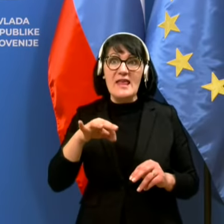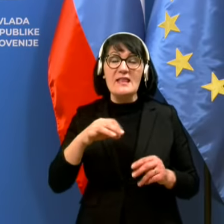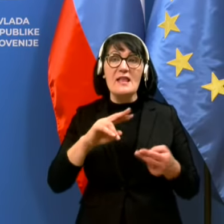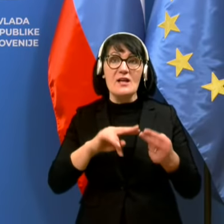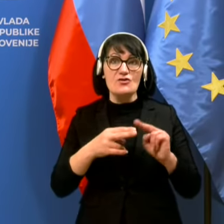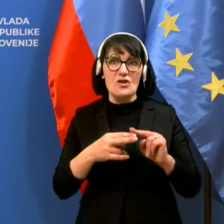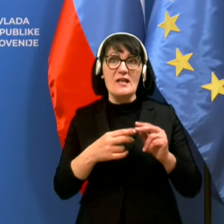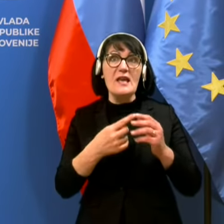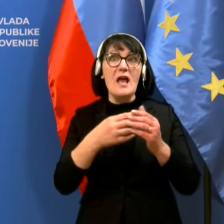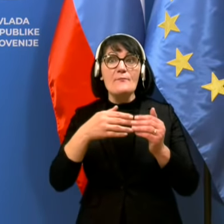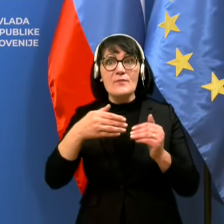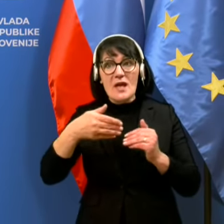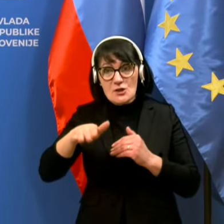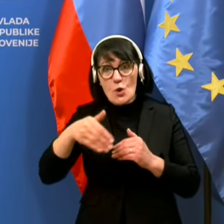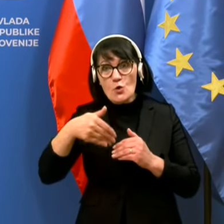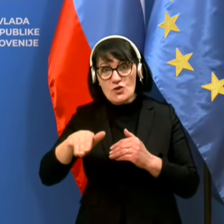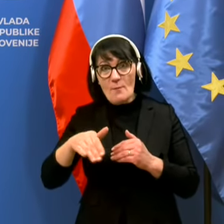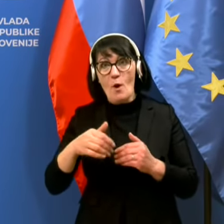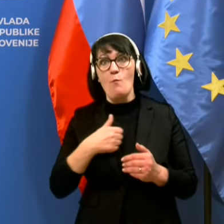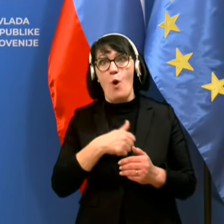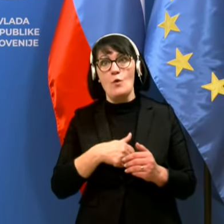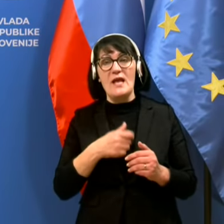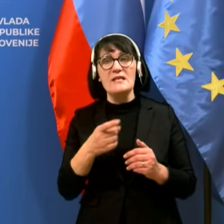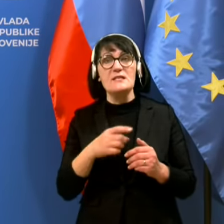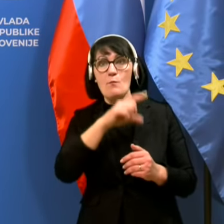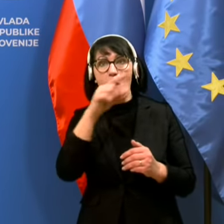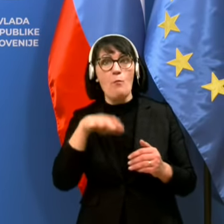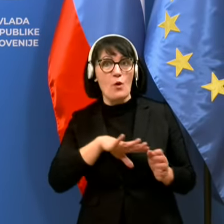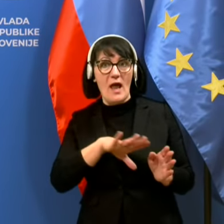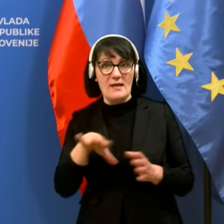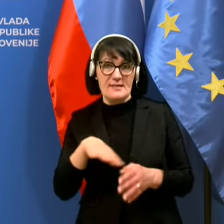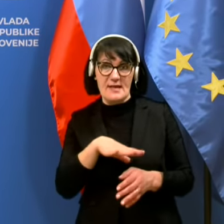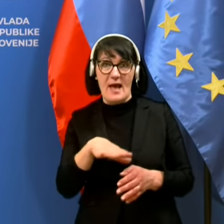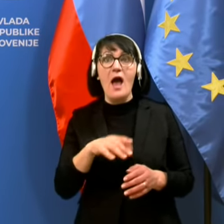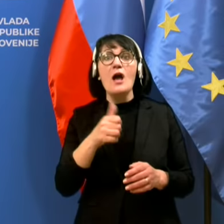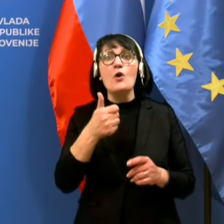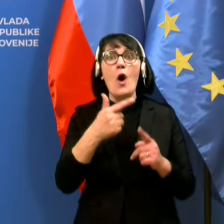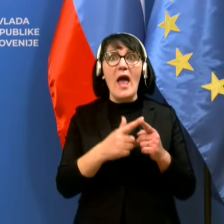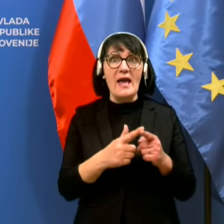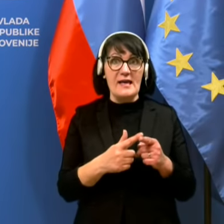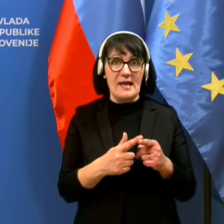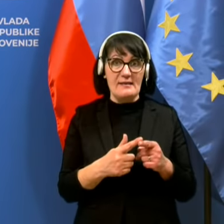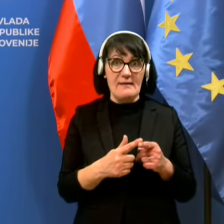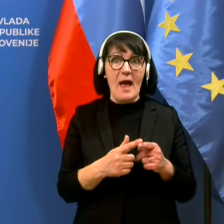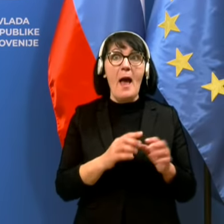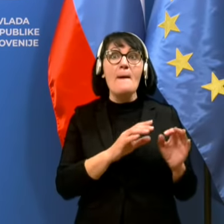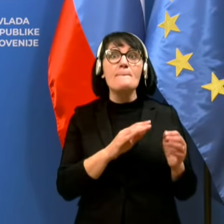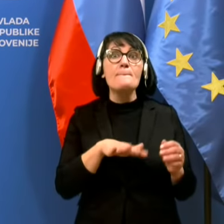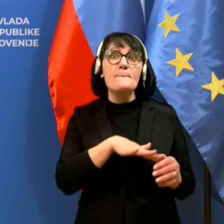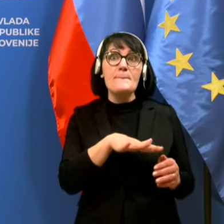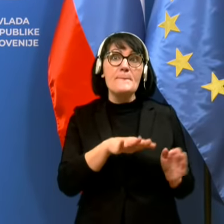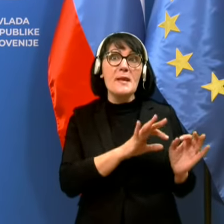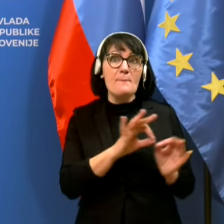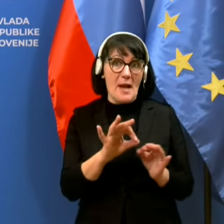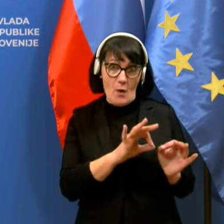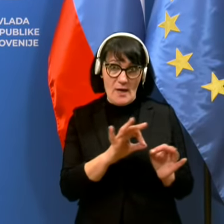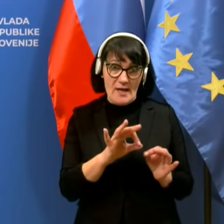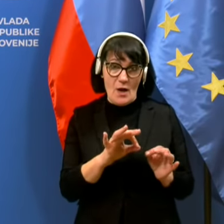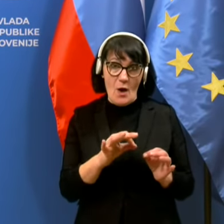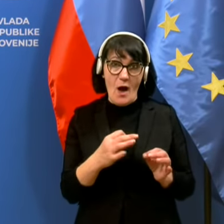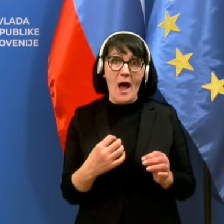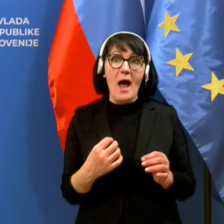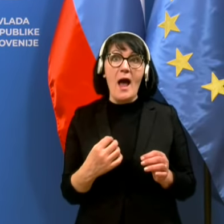izločamo bovne iz populacije. To pomeni, enkrat, ko je teren pripravljen, mi smo